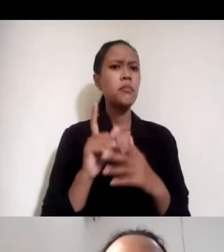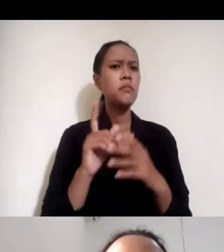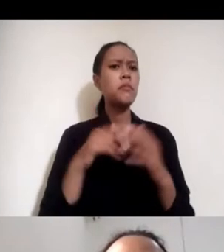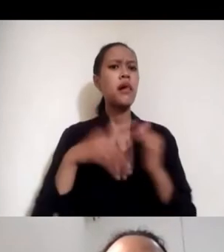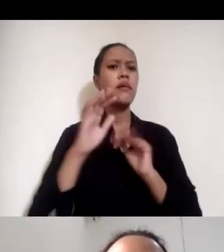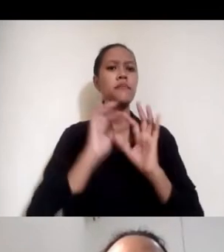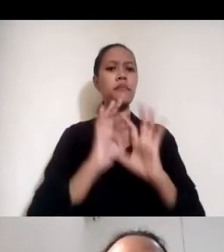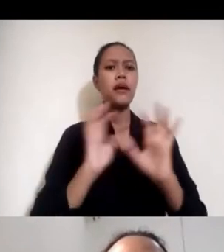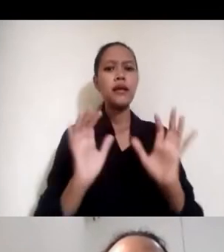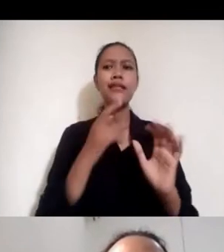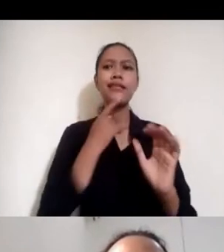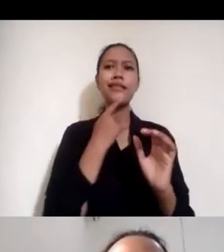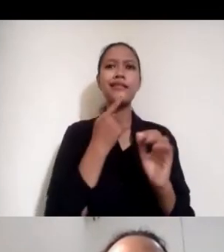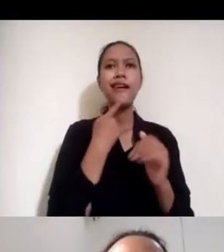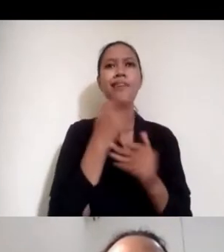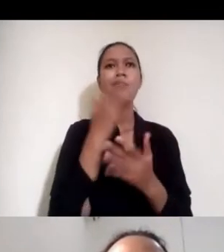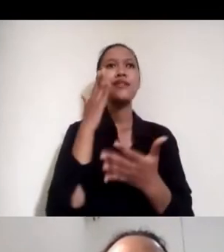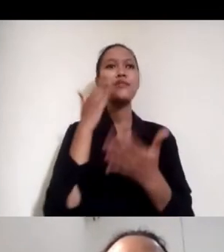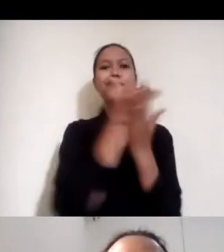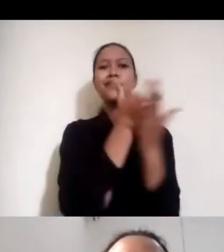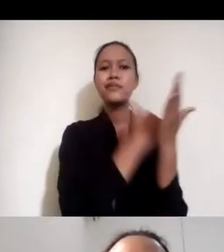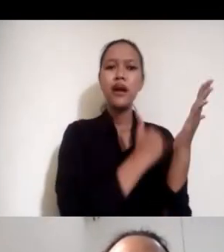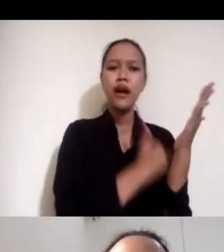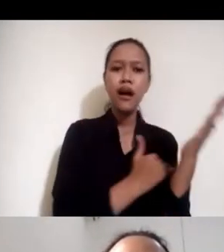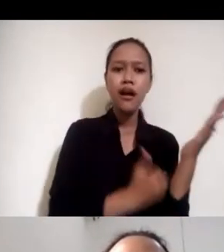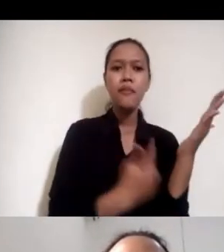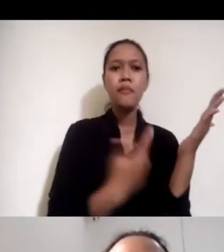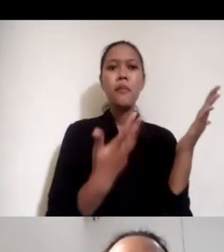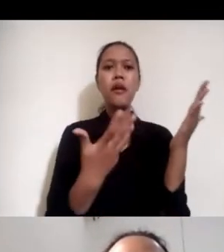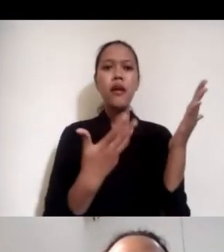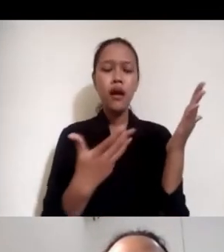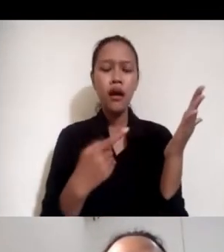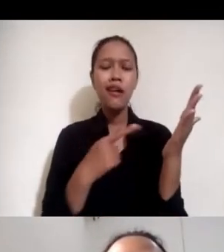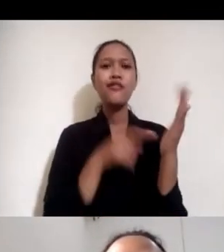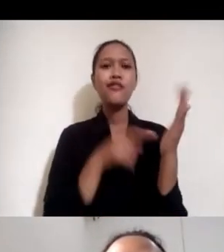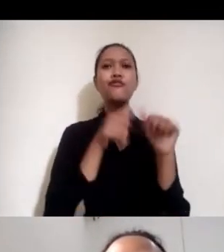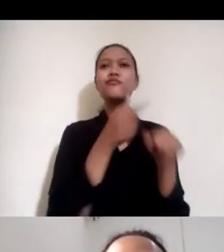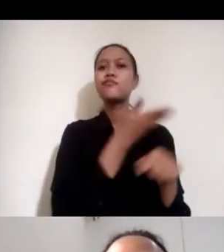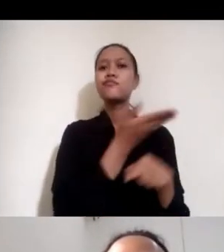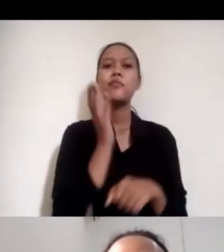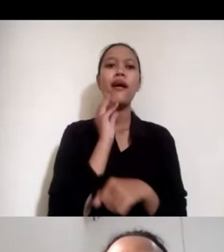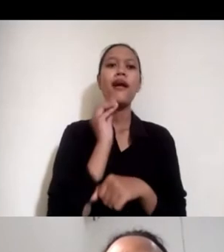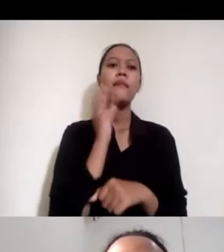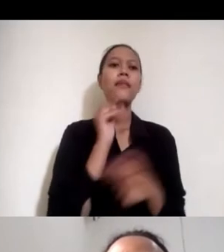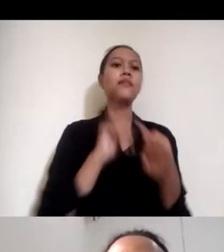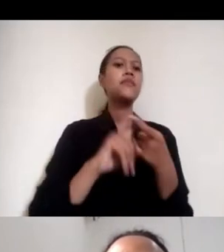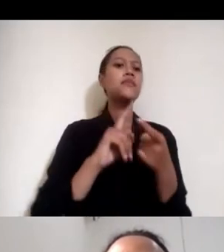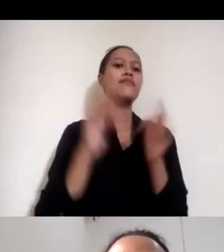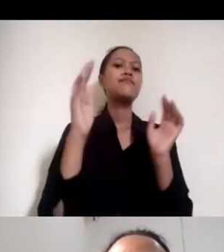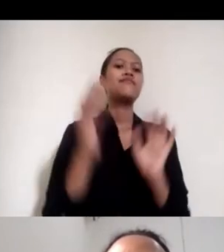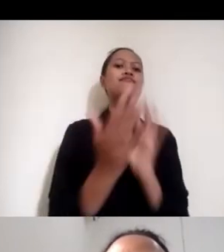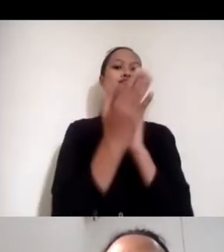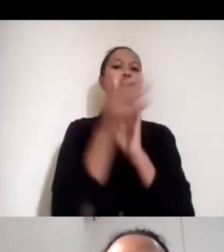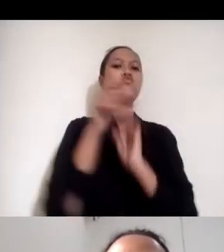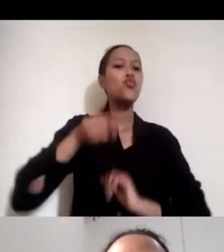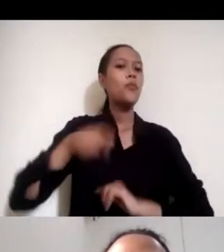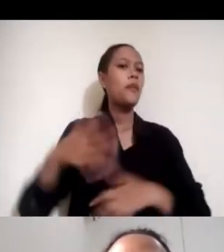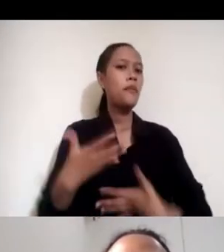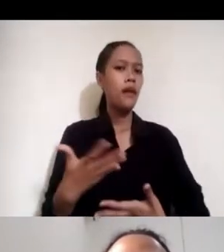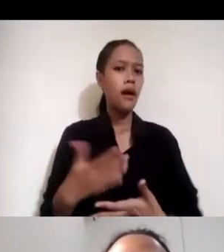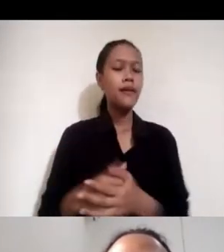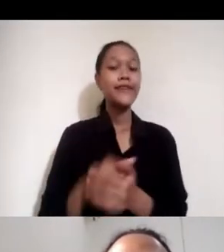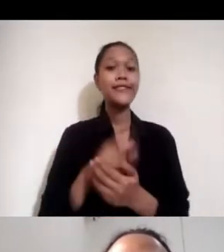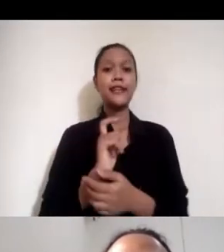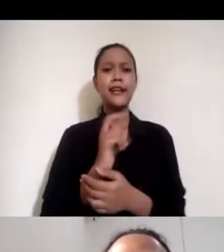soal kebijakan dan juga bagaimana sih pengalaman teman-teman berhadapan dengan hukum gitu. Nah, cara yang sederhana